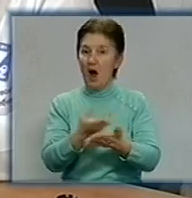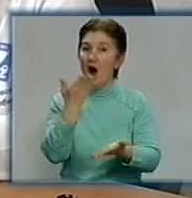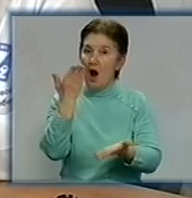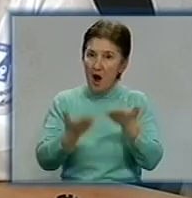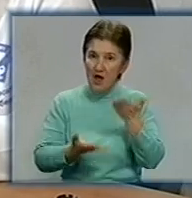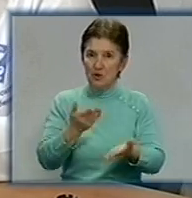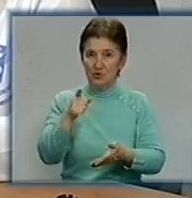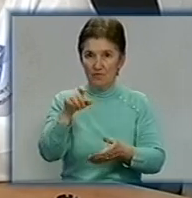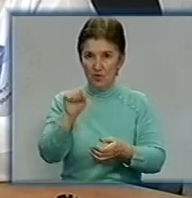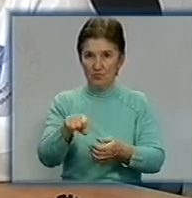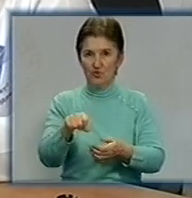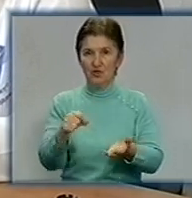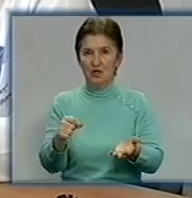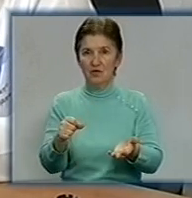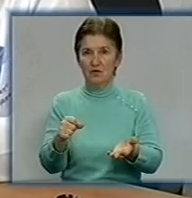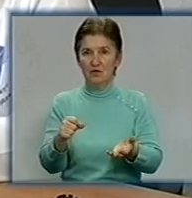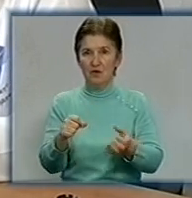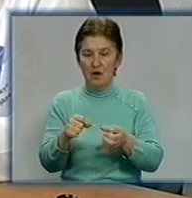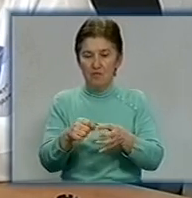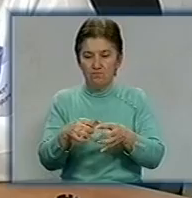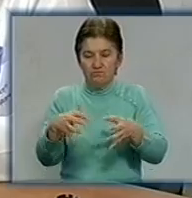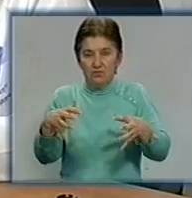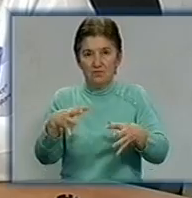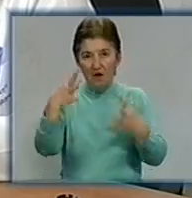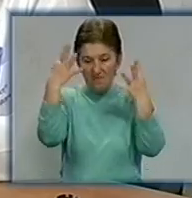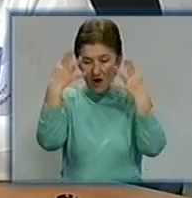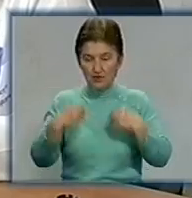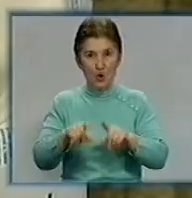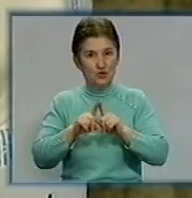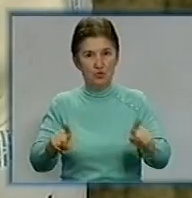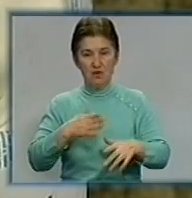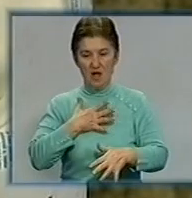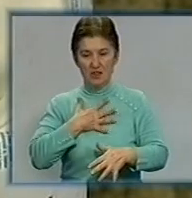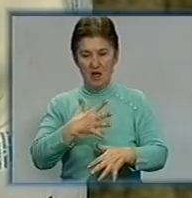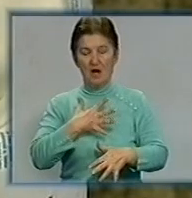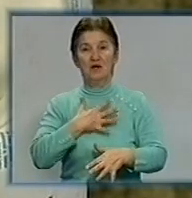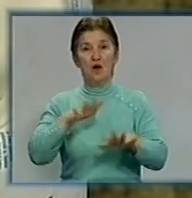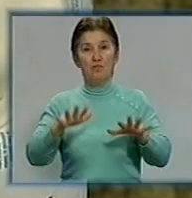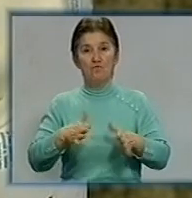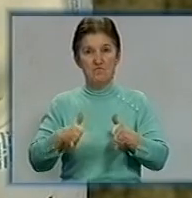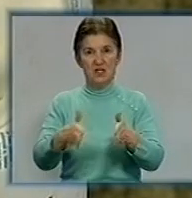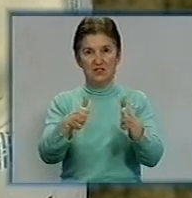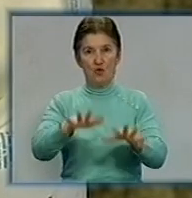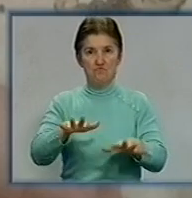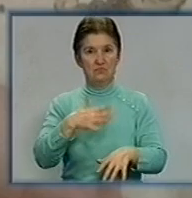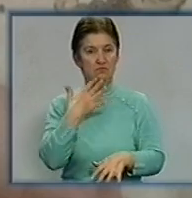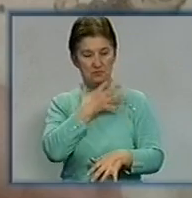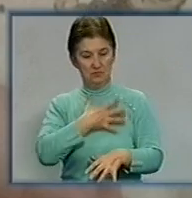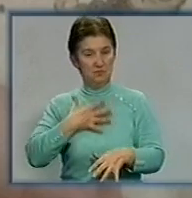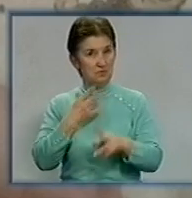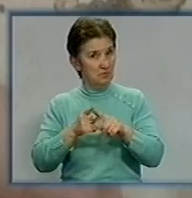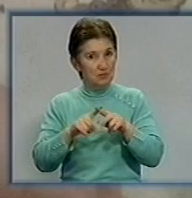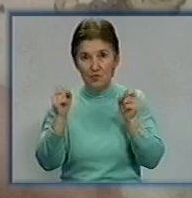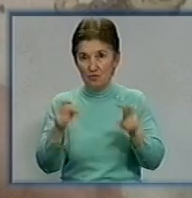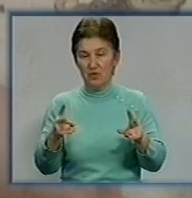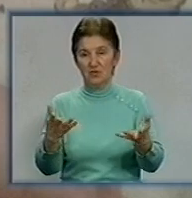може визвати набряк в усьому організмі, а особливо в дихальних шляхах. Памперси дають алергічну реакцію. Однак з такими ускладеннями